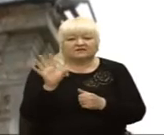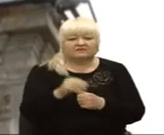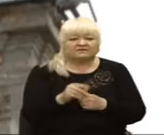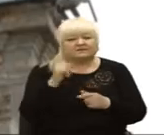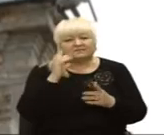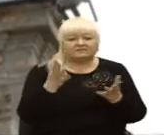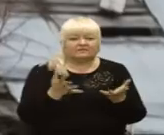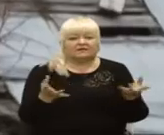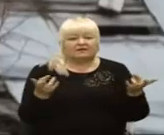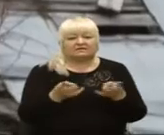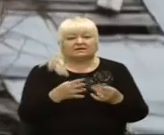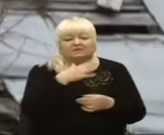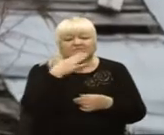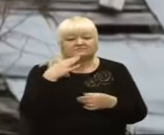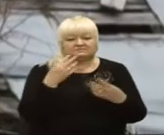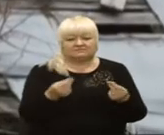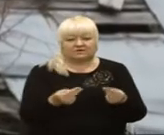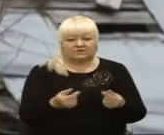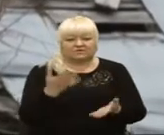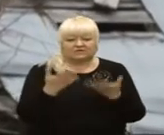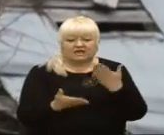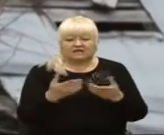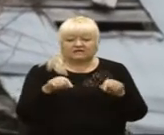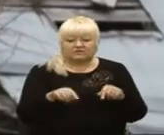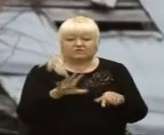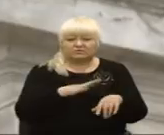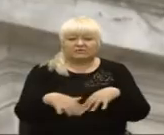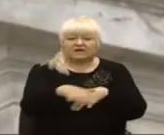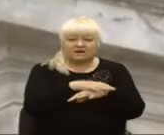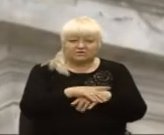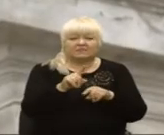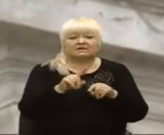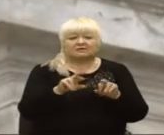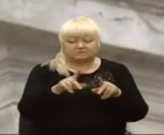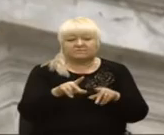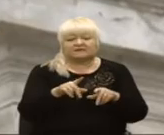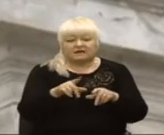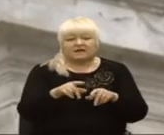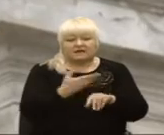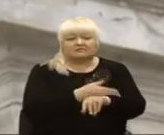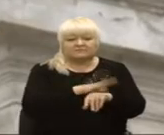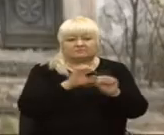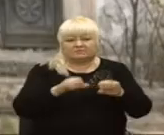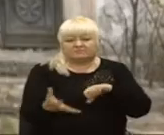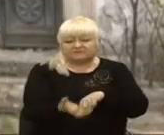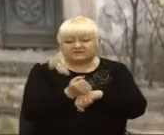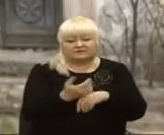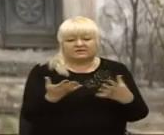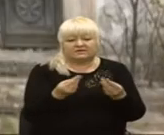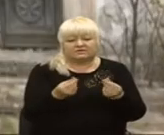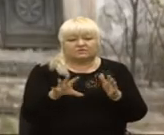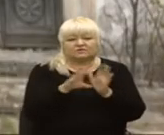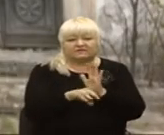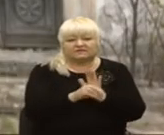але тут море грошей треба вкласти. Якби душе була громада, римокатолики, то можемо наше і підтримуватися, я так думаю, щоб якісь кошти вкладалися. А в